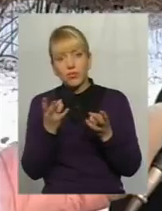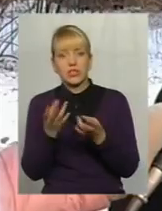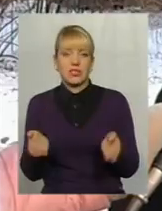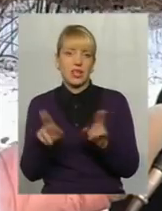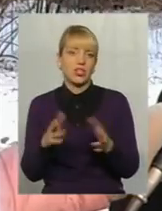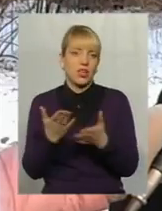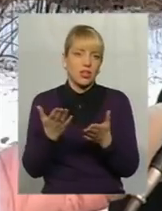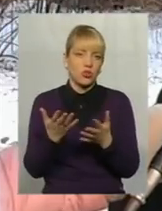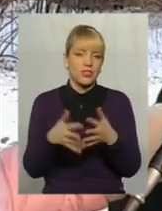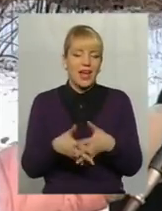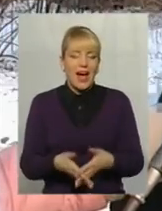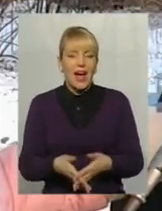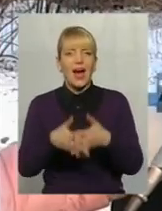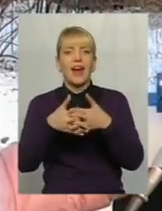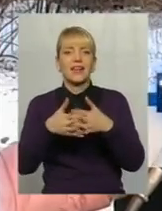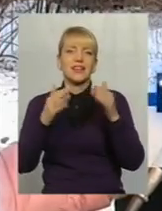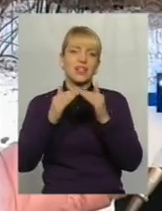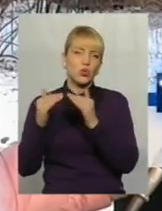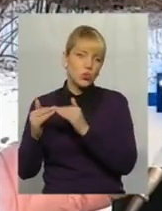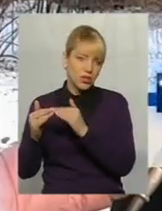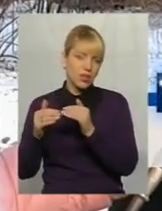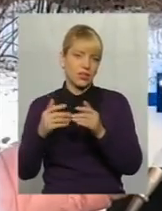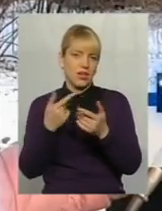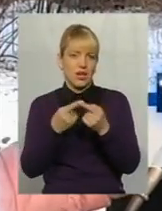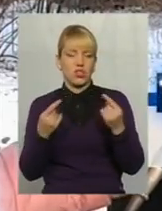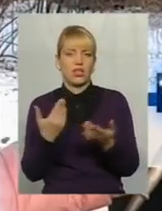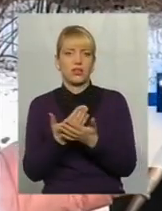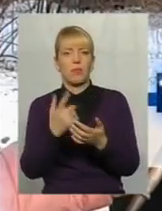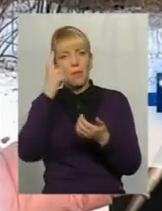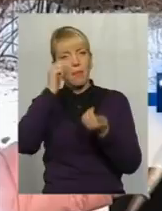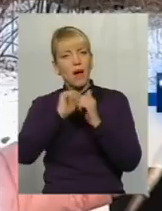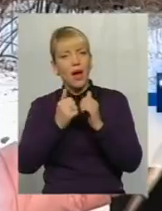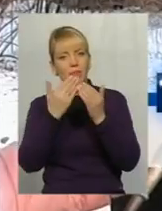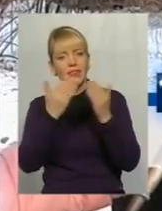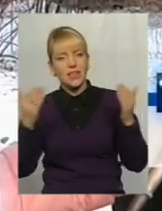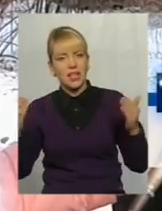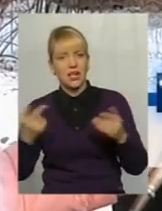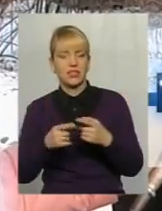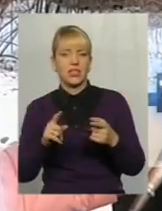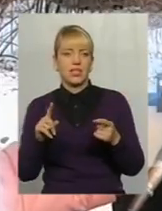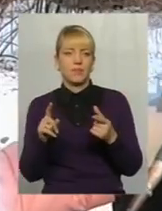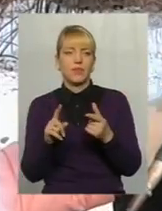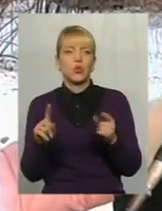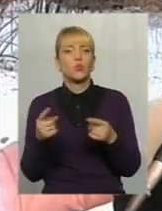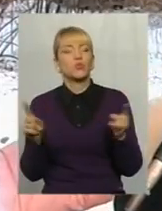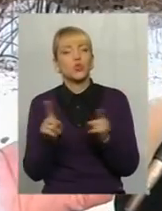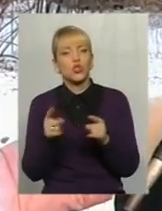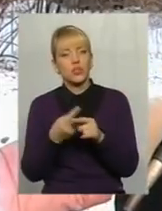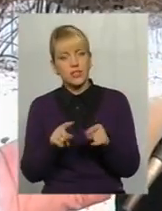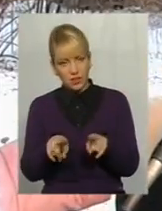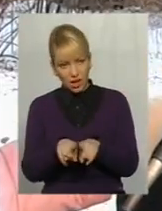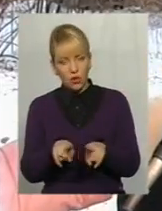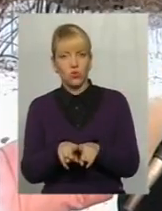якихось архітектурних речах, в якихось музейних пам'ятках, в якихось пам'ятниках, можливо, тому що це також